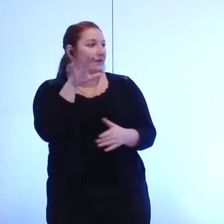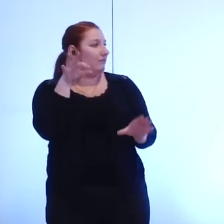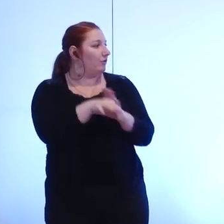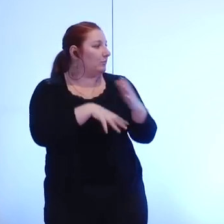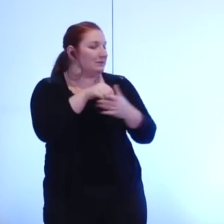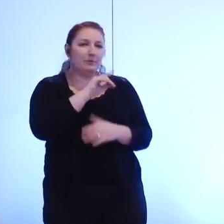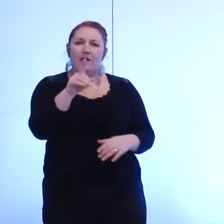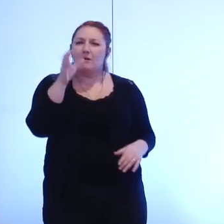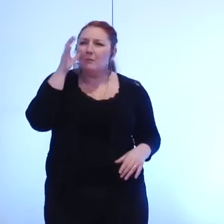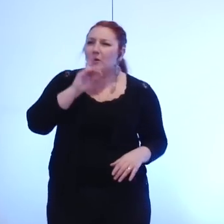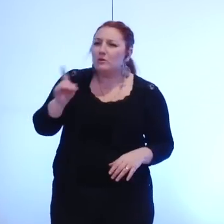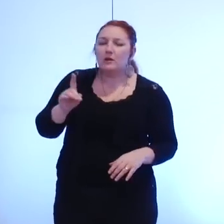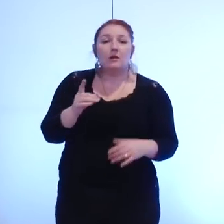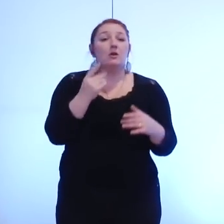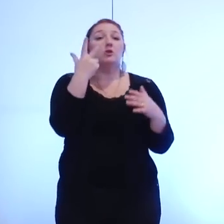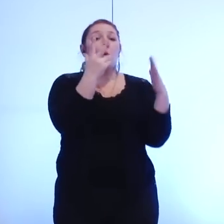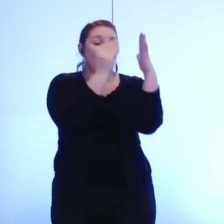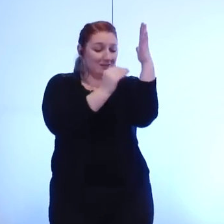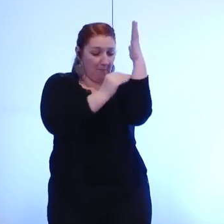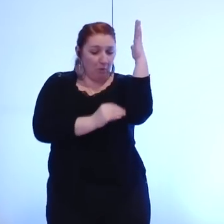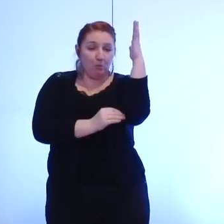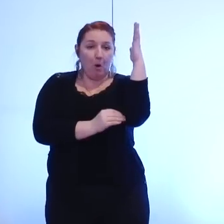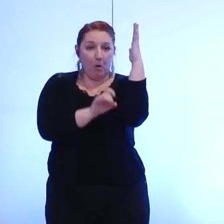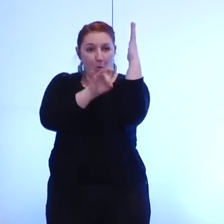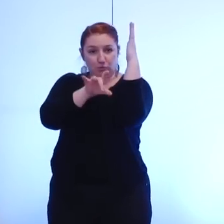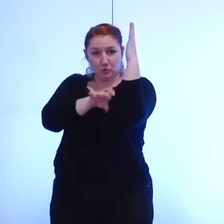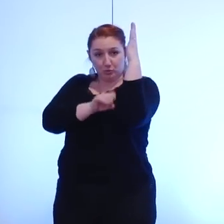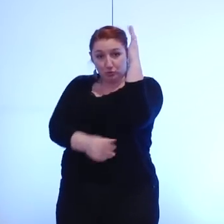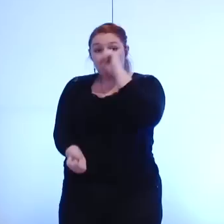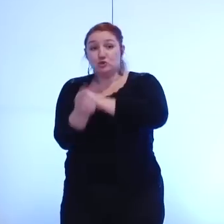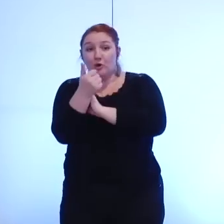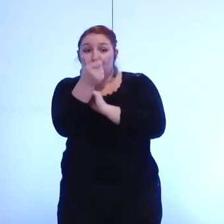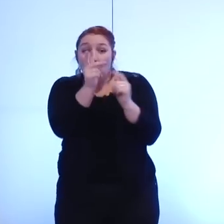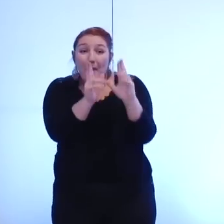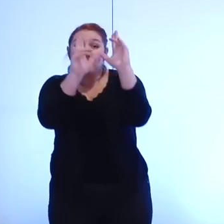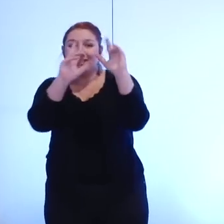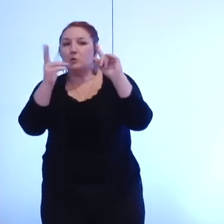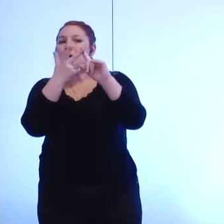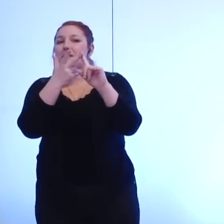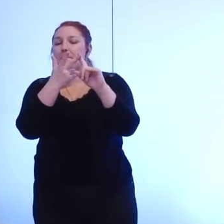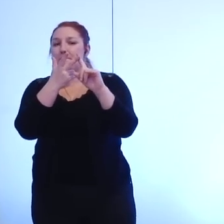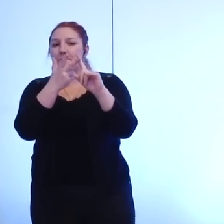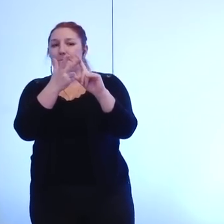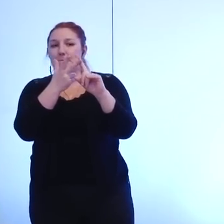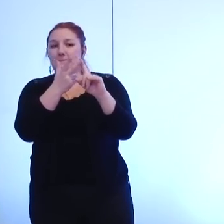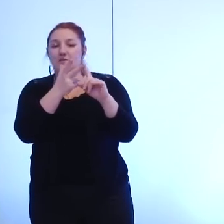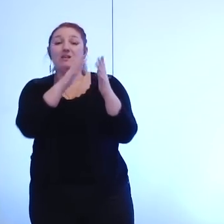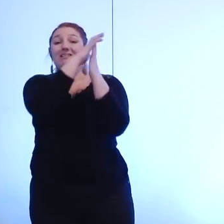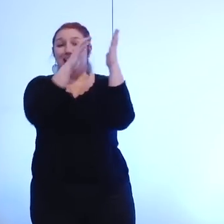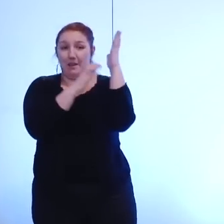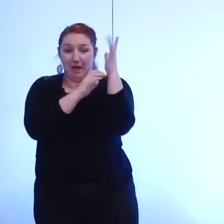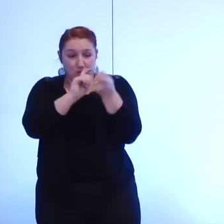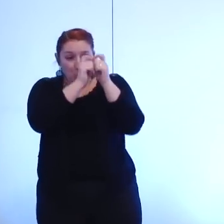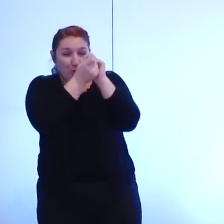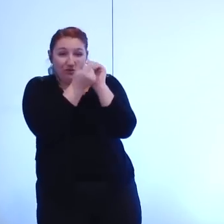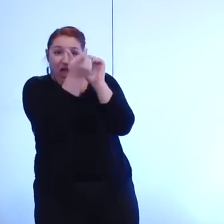et bien les trois amendements ont été repoussés à l'exception de de la première partie de